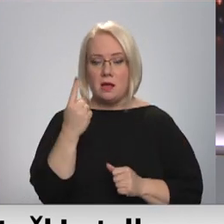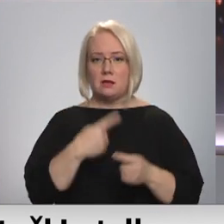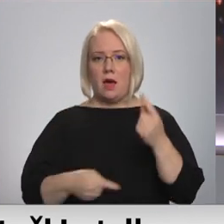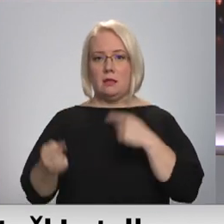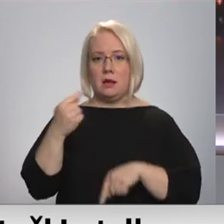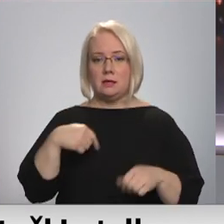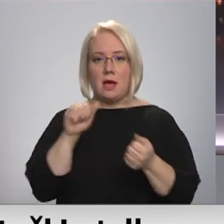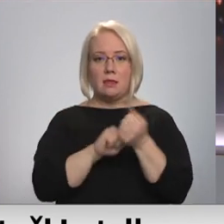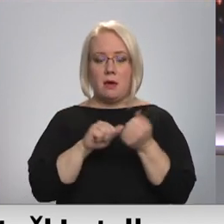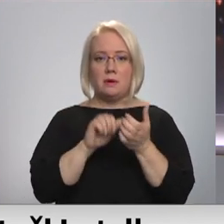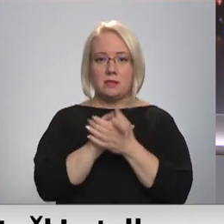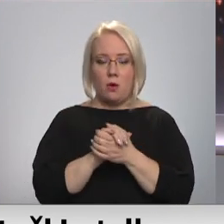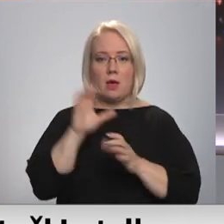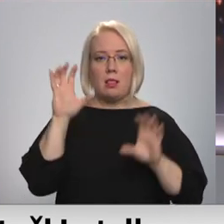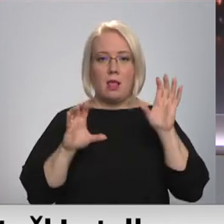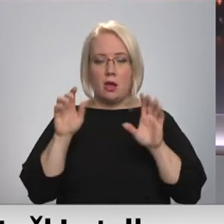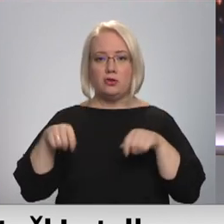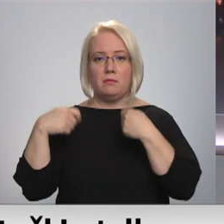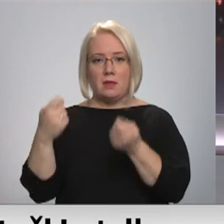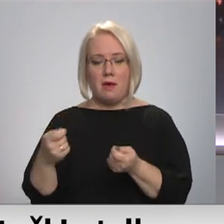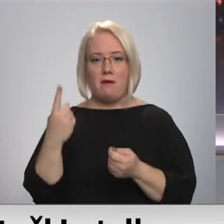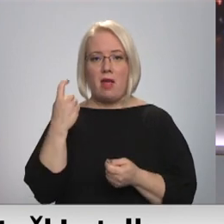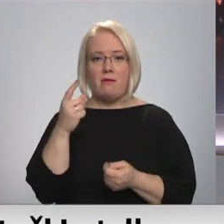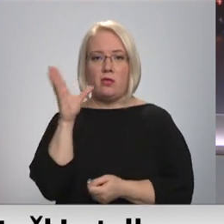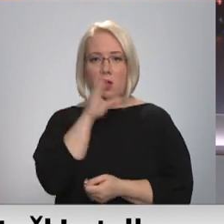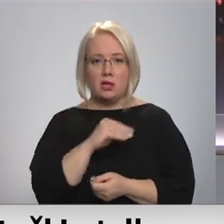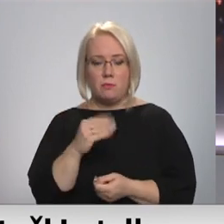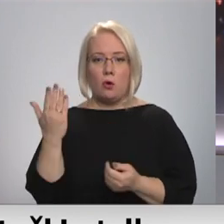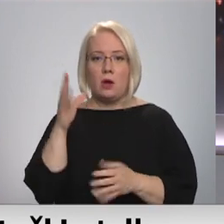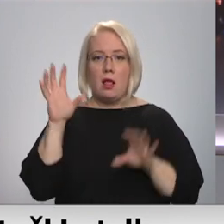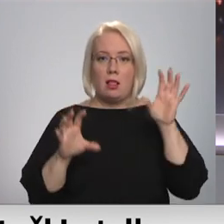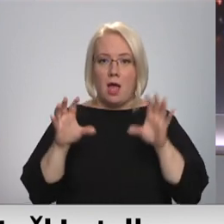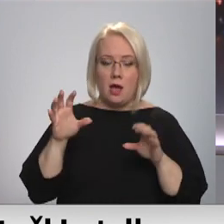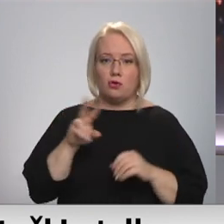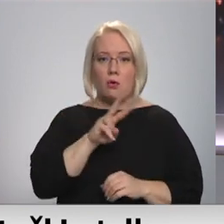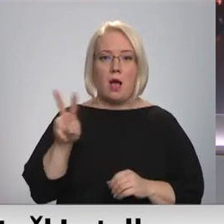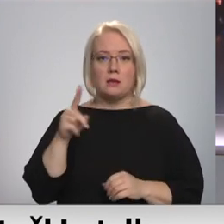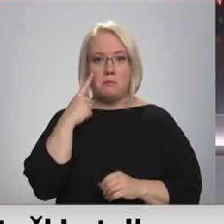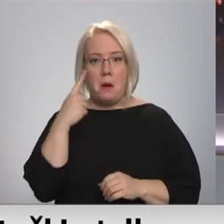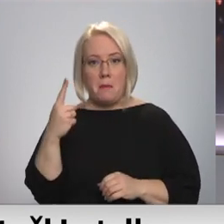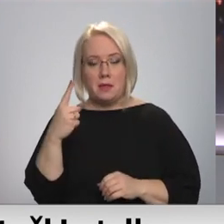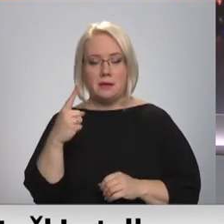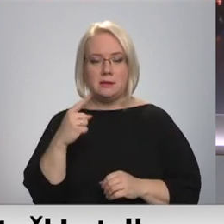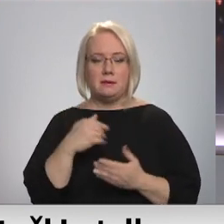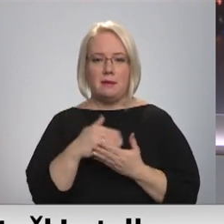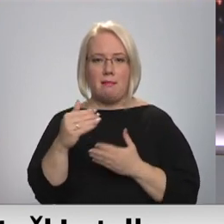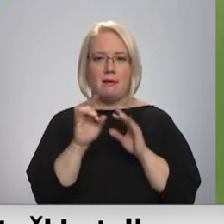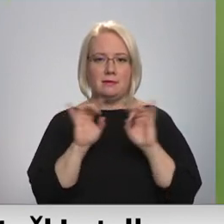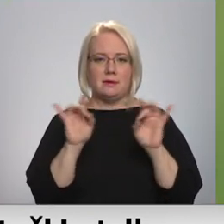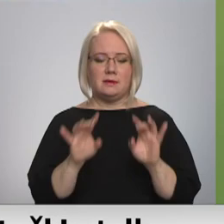Dabas draugi gaņķi apainim deva vēl vienu iespēju laboties, kur pašlaiku uzturas lāču un vai kāds tos ir manīs, plašāk nākamajā sižatā.